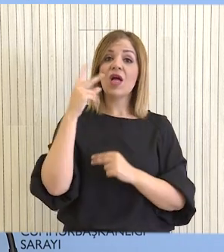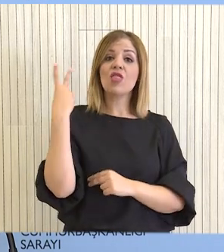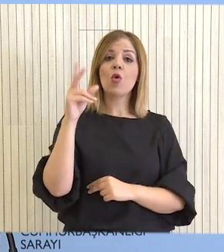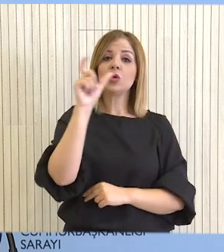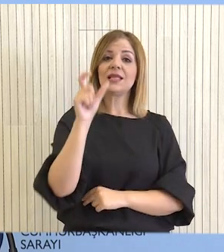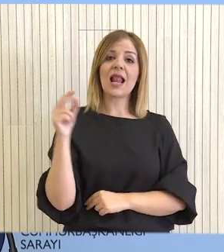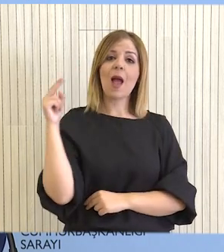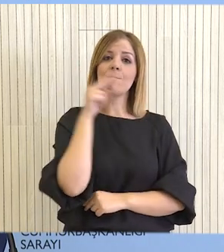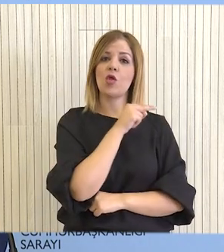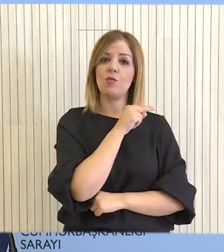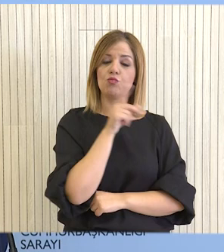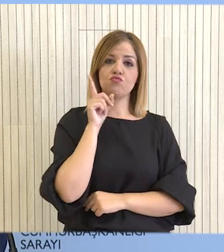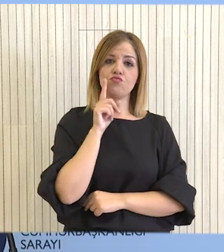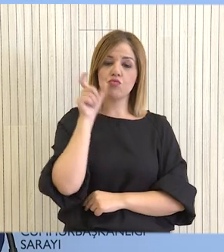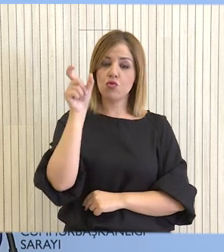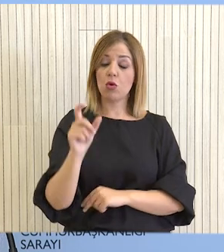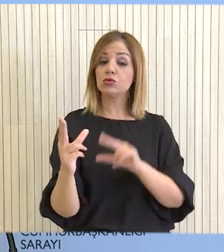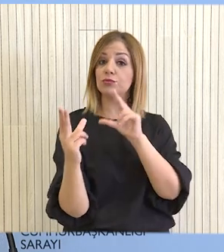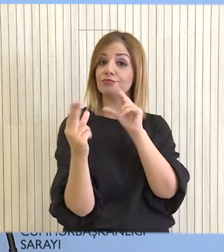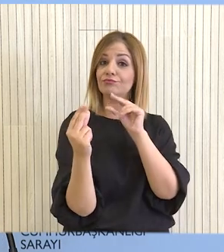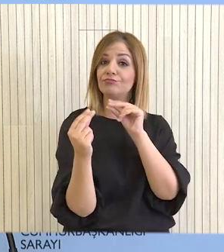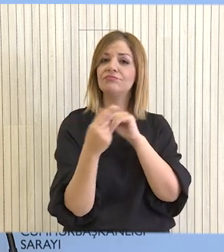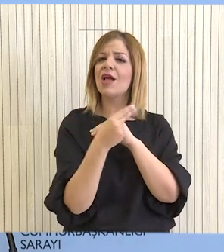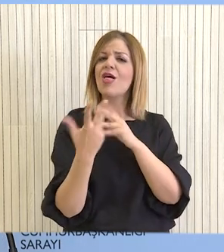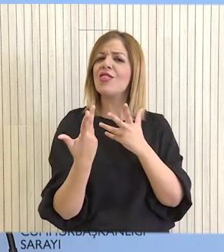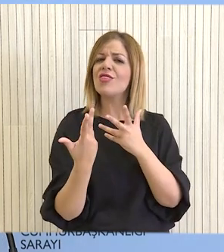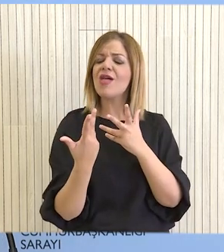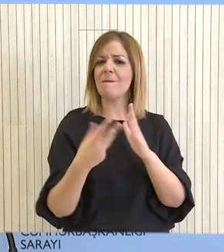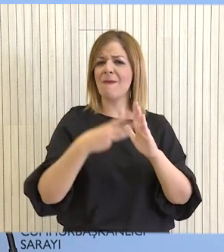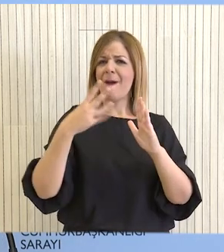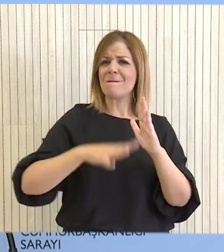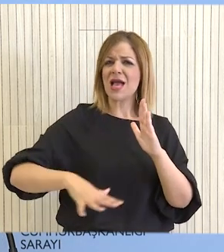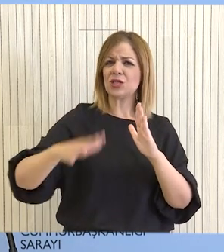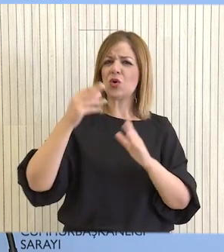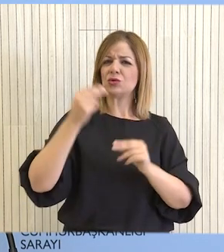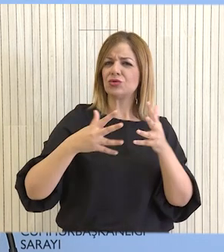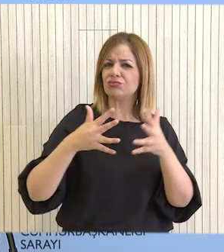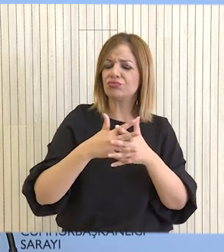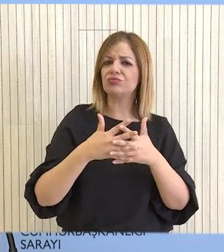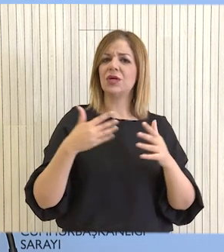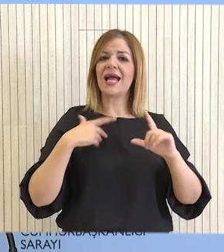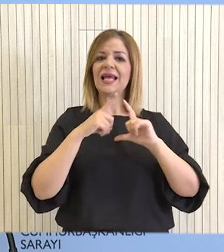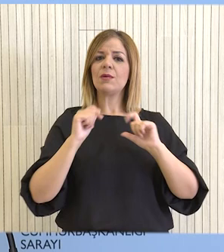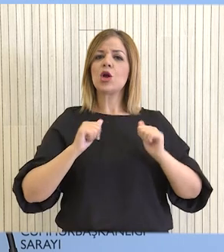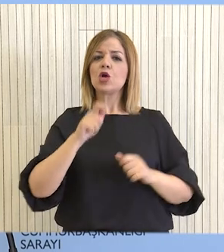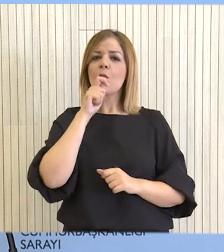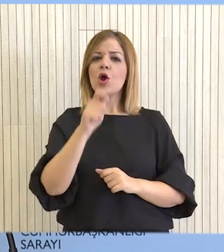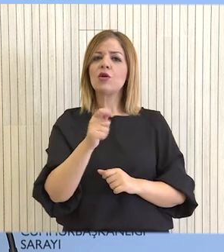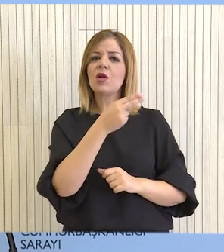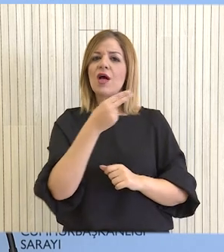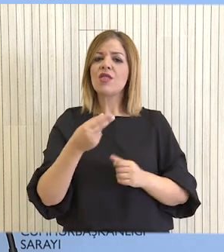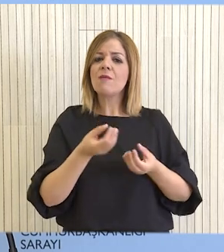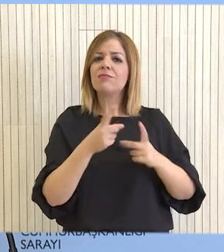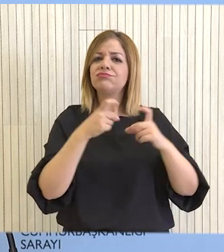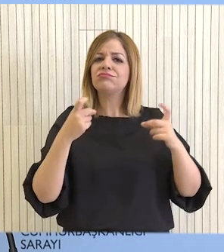Πρωθυπουργό. Κατά τις εν λόγω συναντήσεις θα συζητηθούν οι εξελίξεις στην περιοχή μας, η πρωτοβουλία της Κυπριακής Δημοκρατίας για την δημιουργία